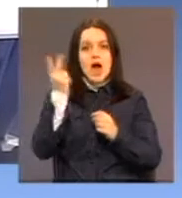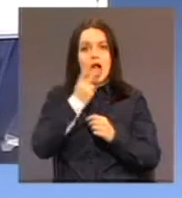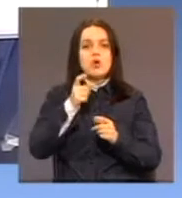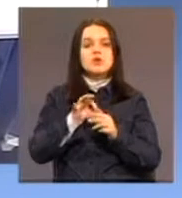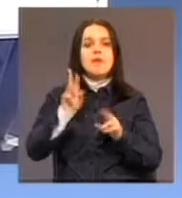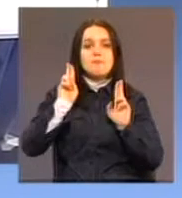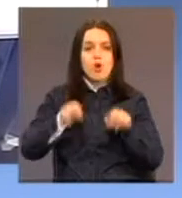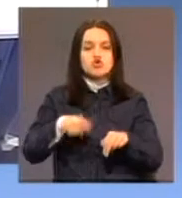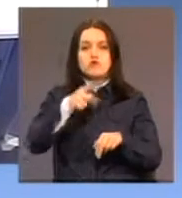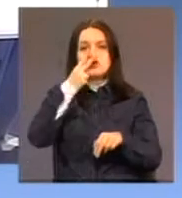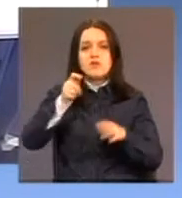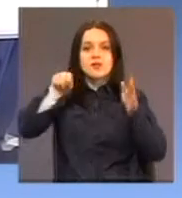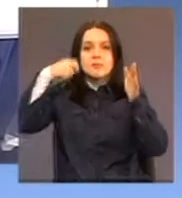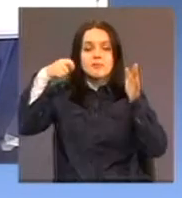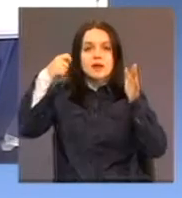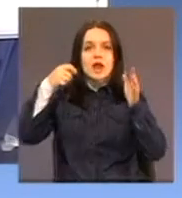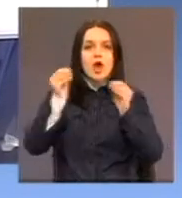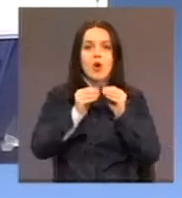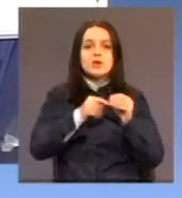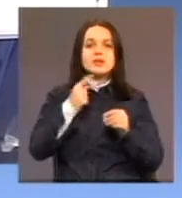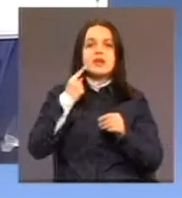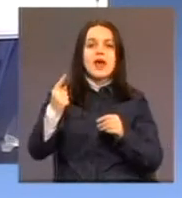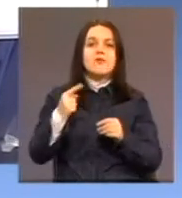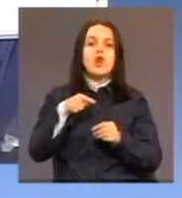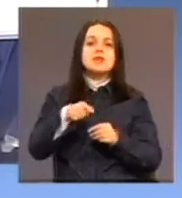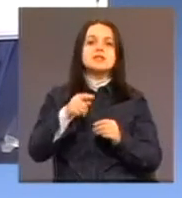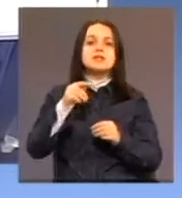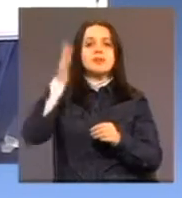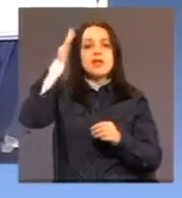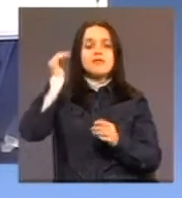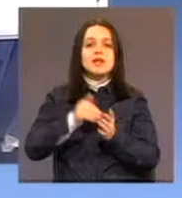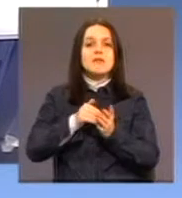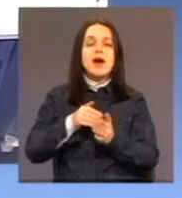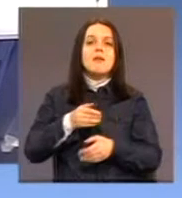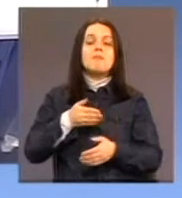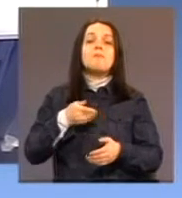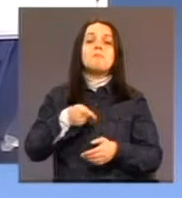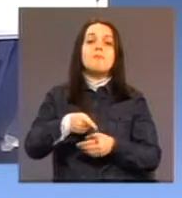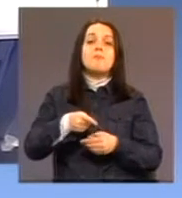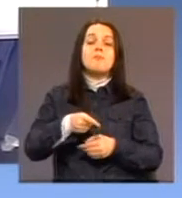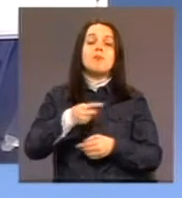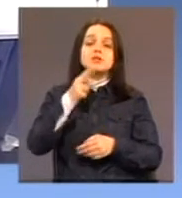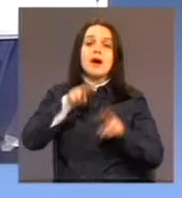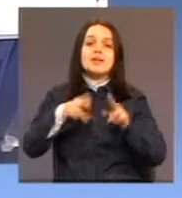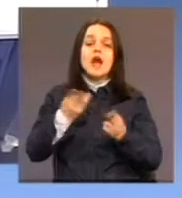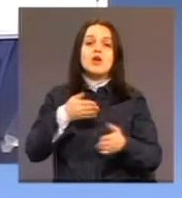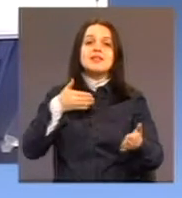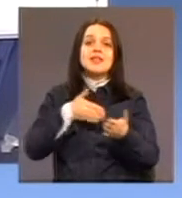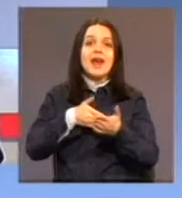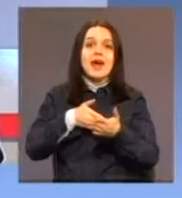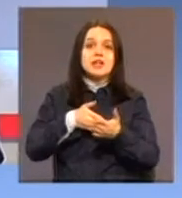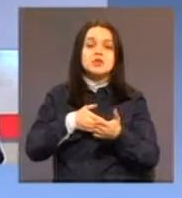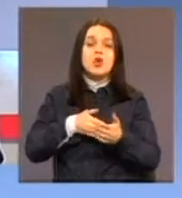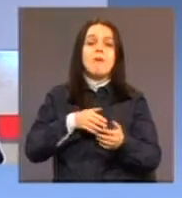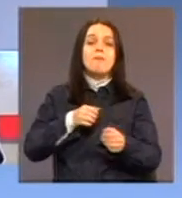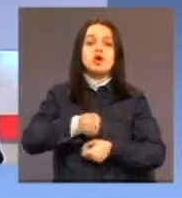prilogu, dakle, dnevno zbrinjavanje treba posmatrati kao direktnu podršku samoj porodici, ne samo